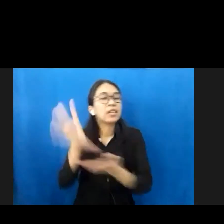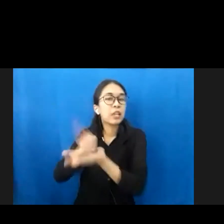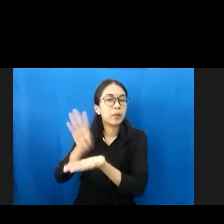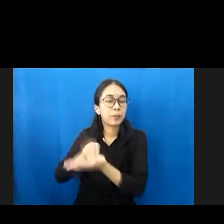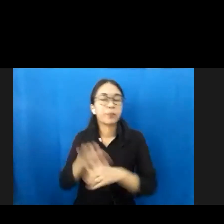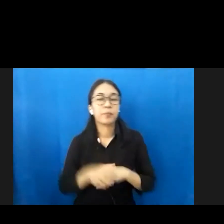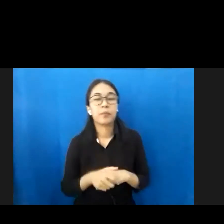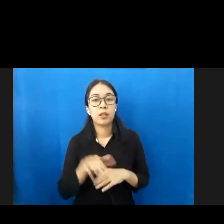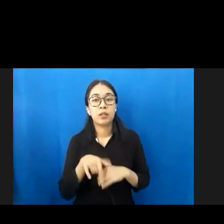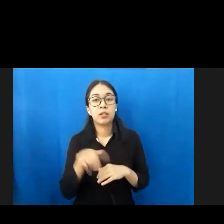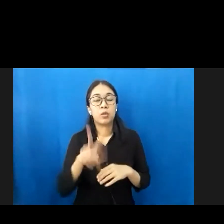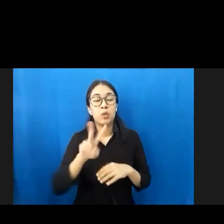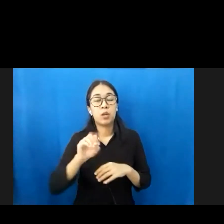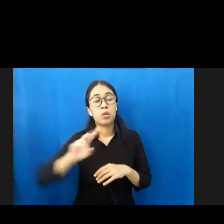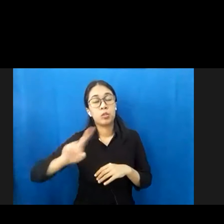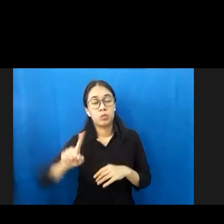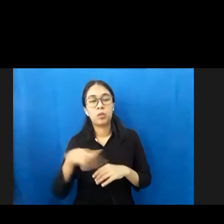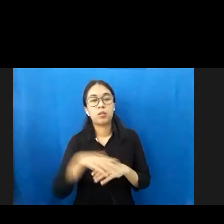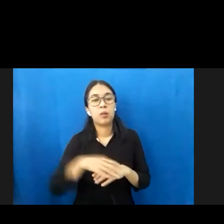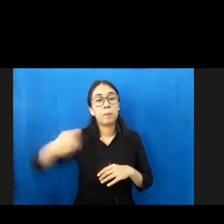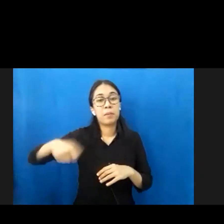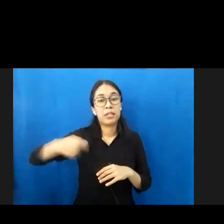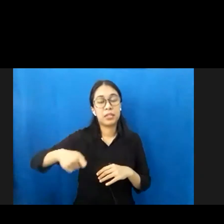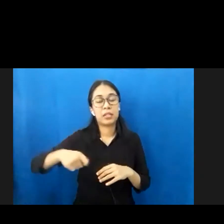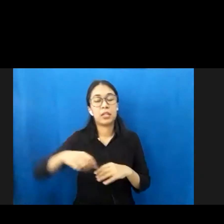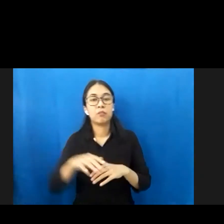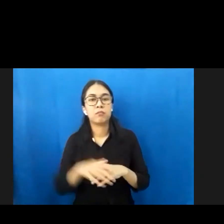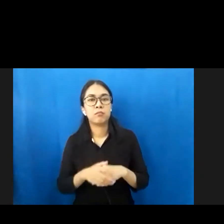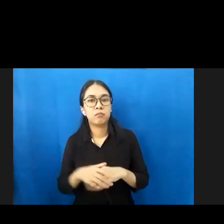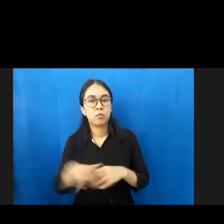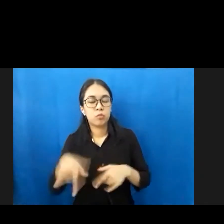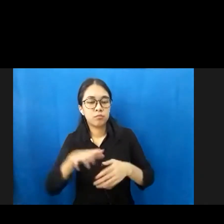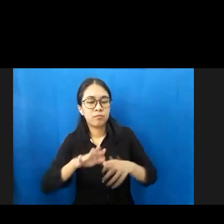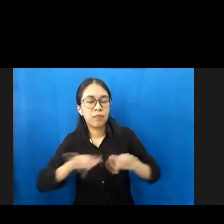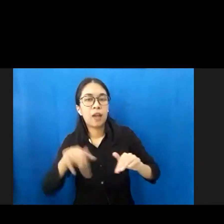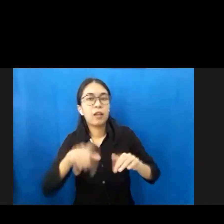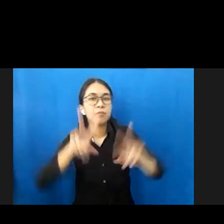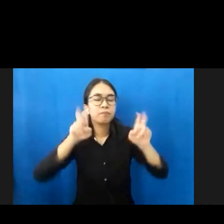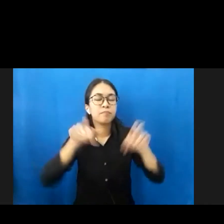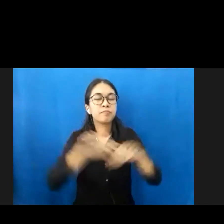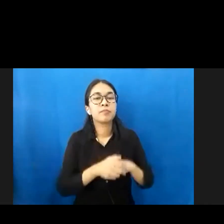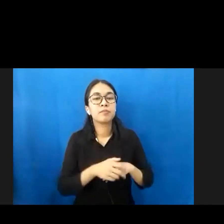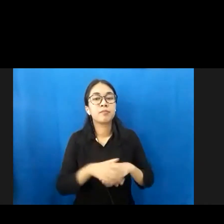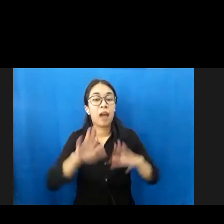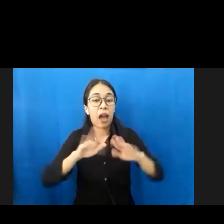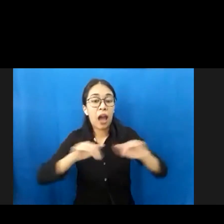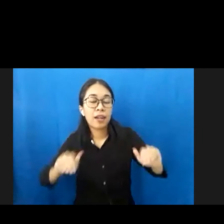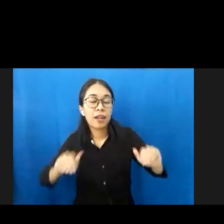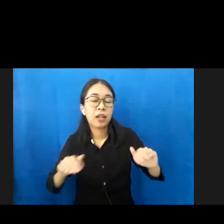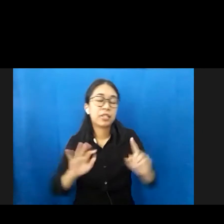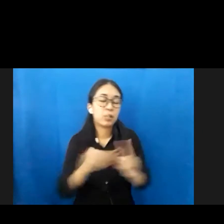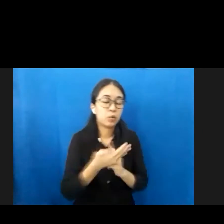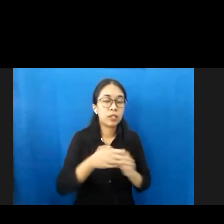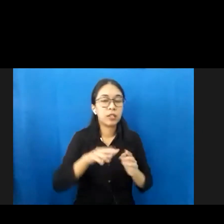Pemberdayaan Perempuan dan Perlindungan Anak mengusung tema Hari Anak Nasional dengan tagline Anak Terlindungi, Indonesia Maju,